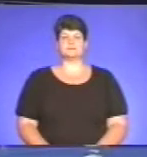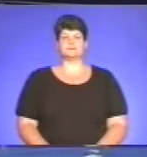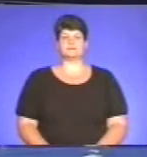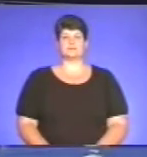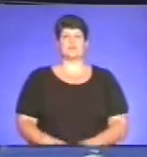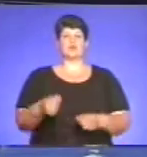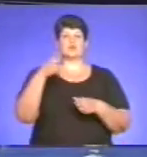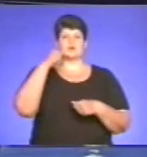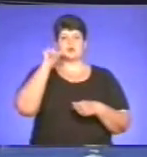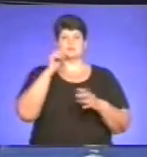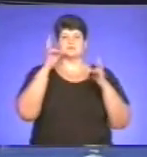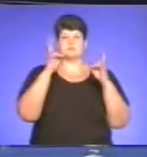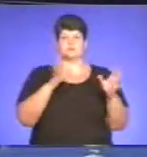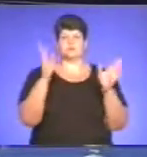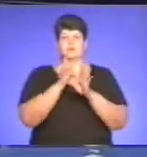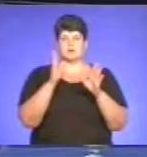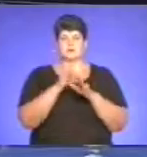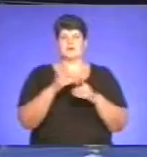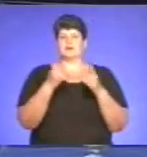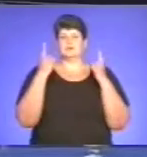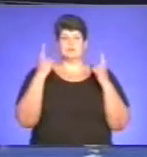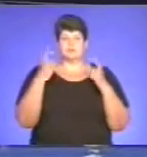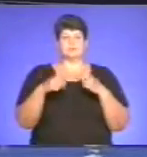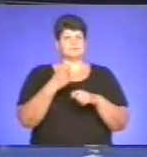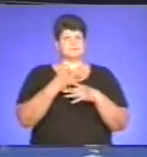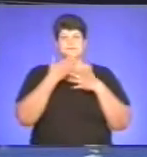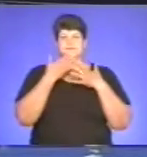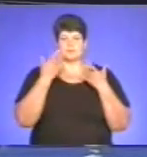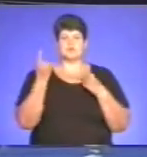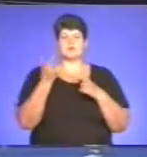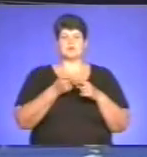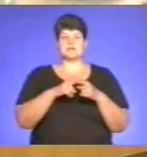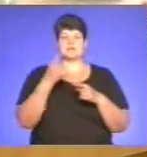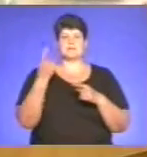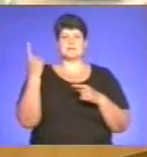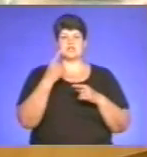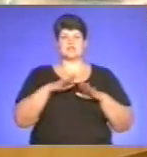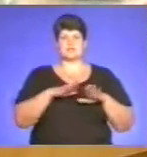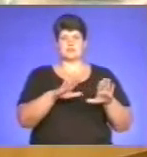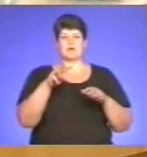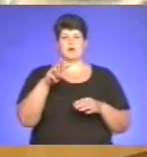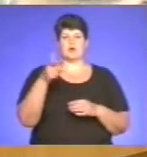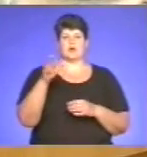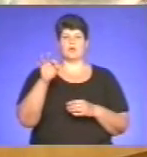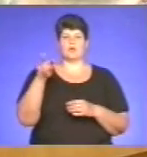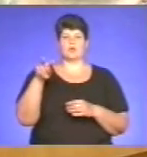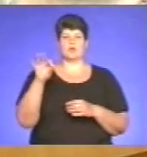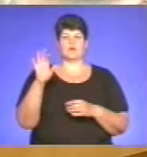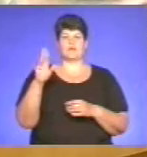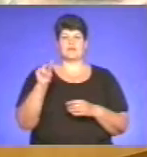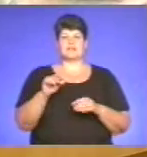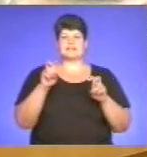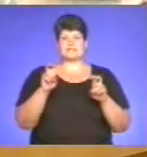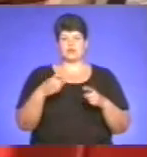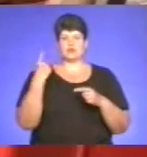Учорашні негоди значних пошкоджень не спричинила. Про це повідомив перший заступник голови обласної державної адміністрації Микола Головач на засвідненні обласної